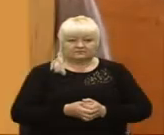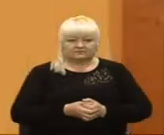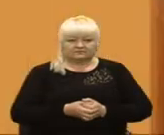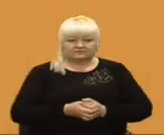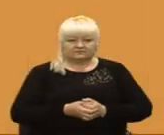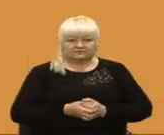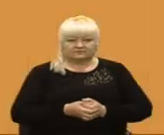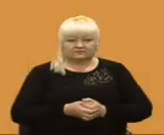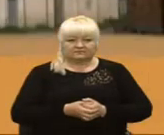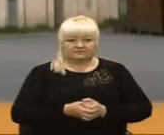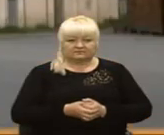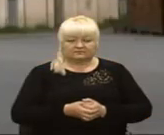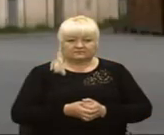землю.